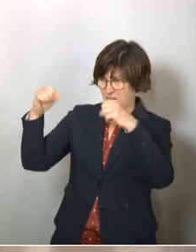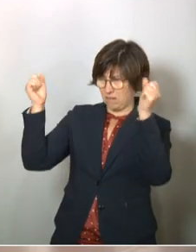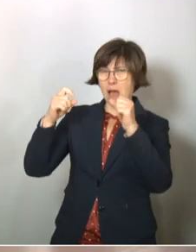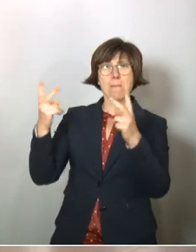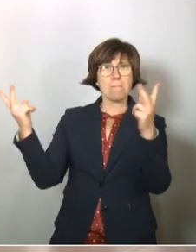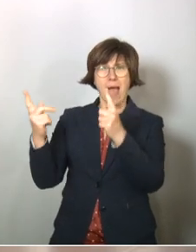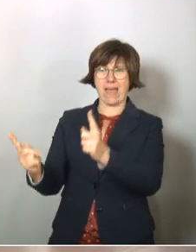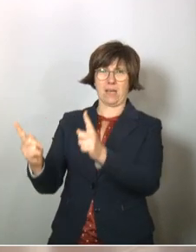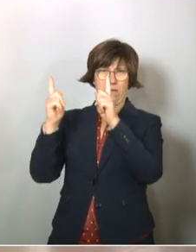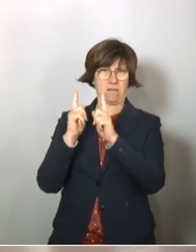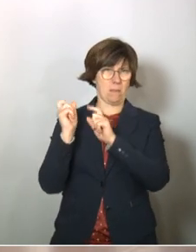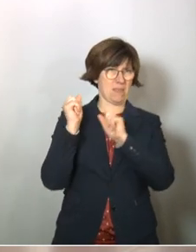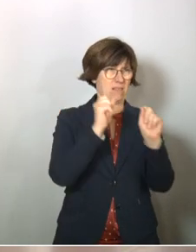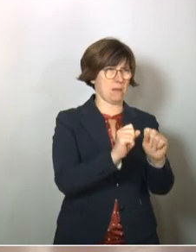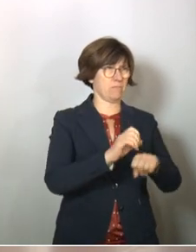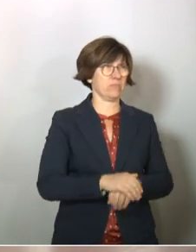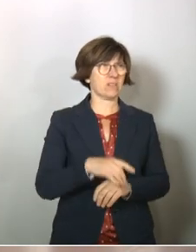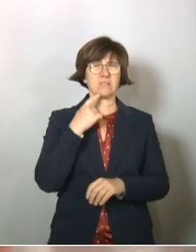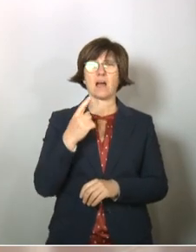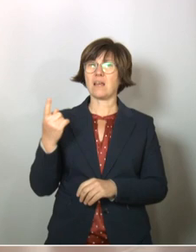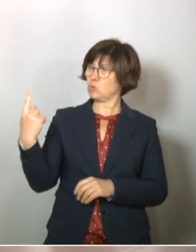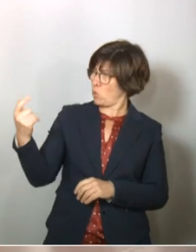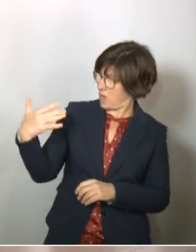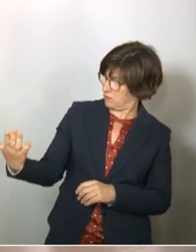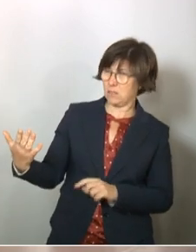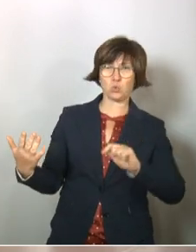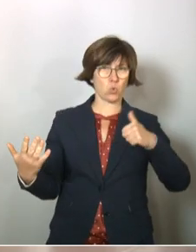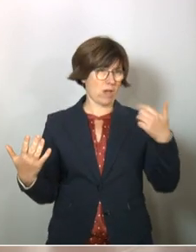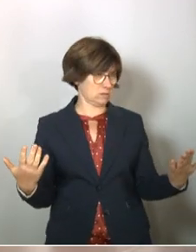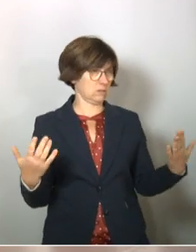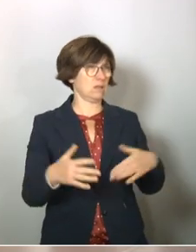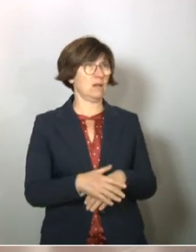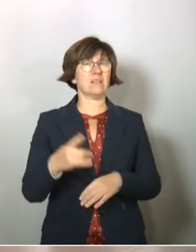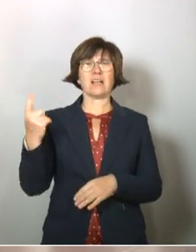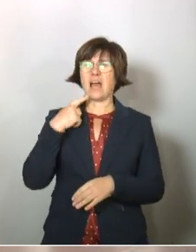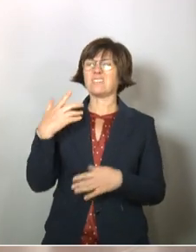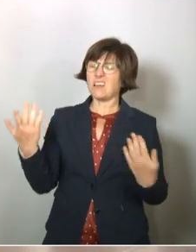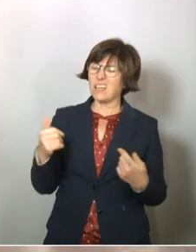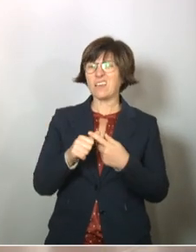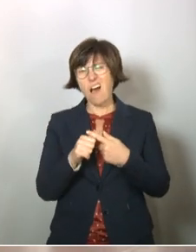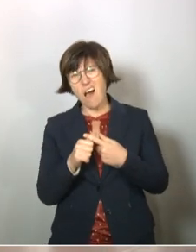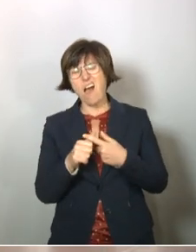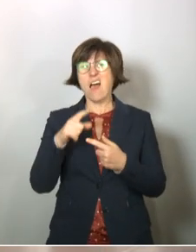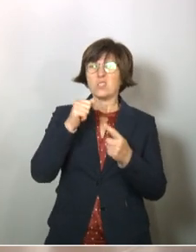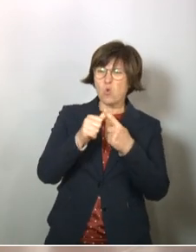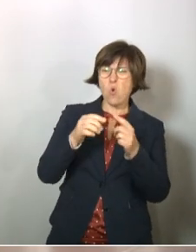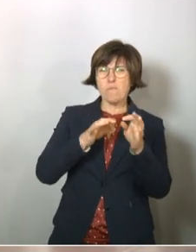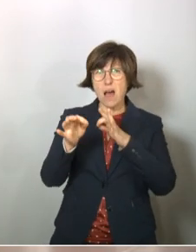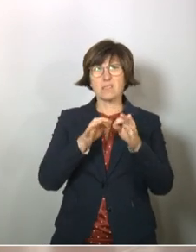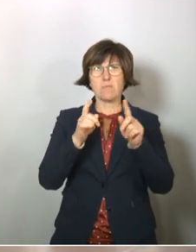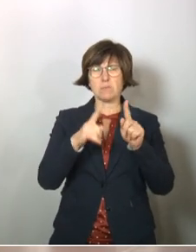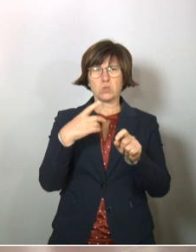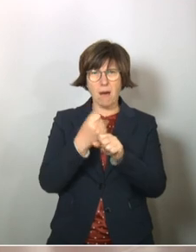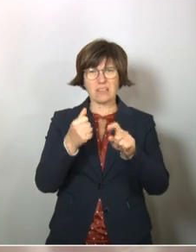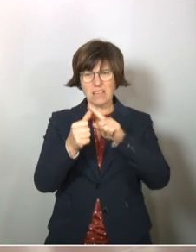ich beide mit können. Und dann hätte ich gesagt, sprechen Sie zuerst und danach Sie. Dann hätte der eine gesagt, also wenn der jetzt nicht die Maßnahmen und die